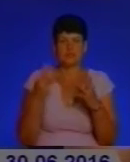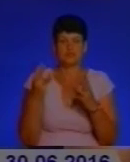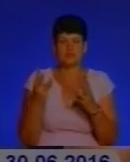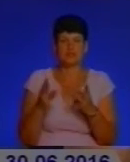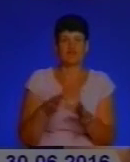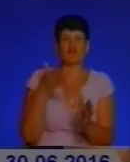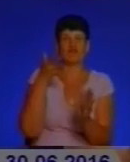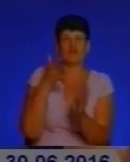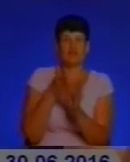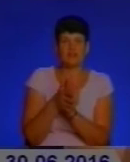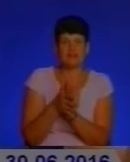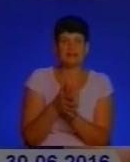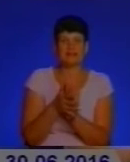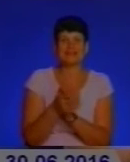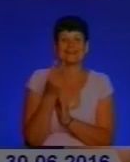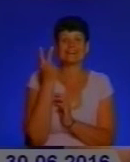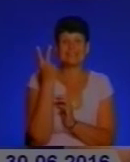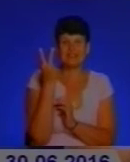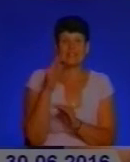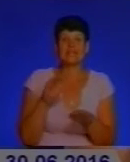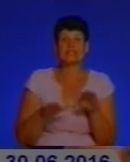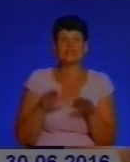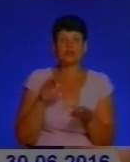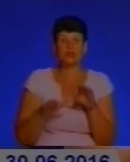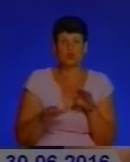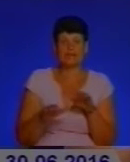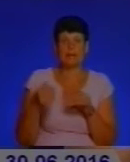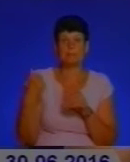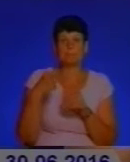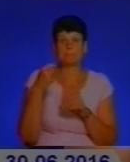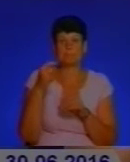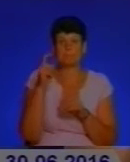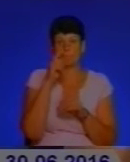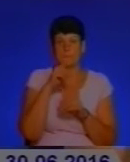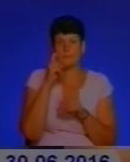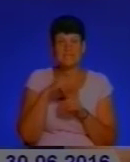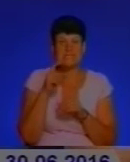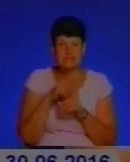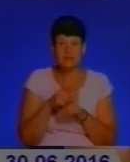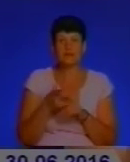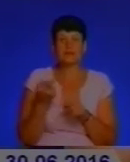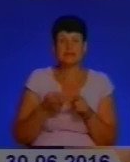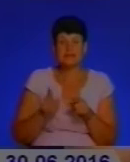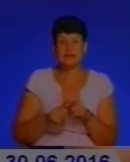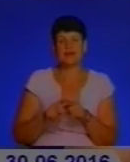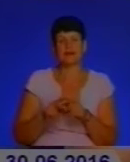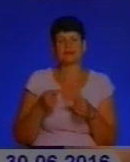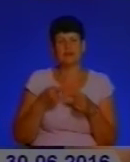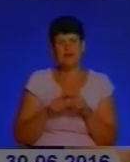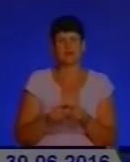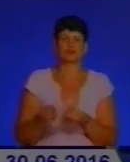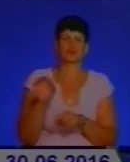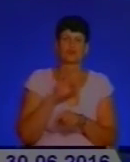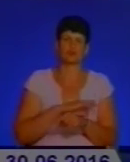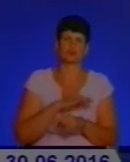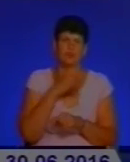ліквідації, можете собі в'явити, тільки 2 тонни пального. Ну, я не рахую людський ресурс і техніку, яку залучали для ліквідації